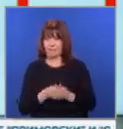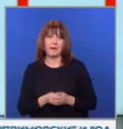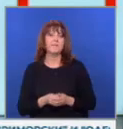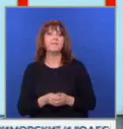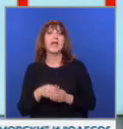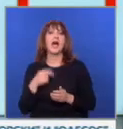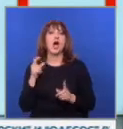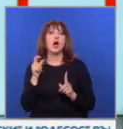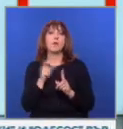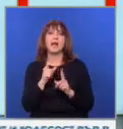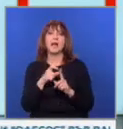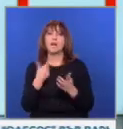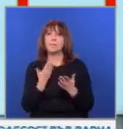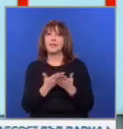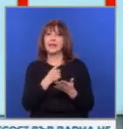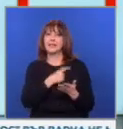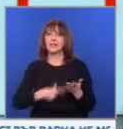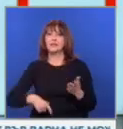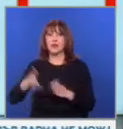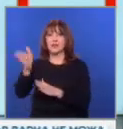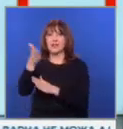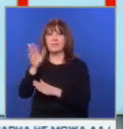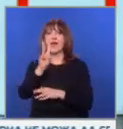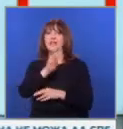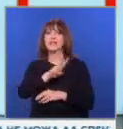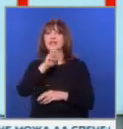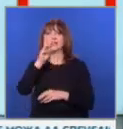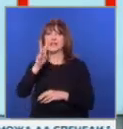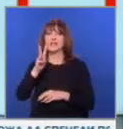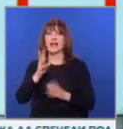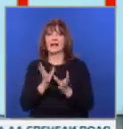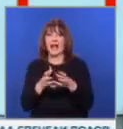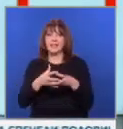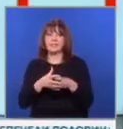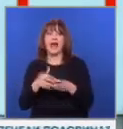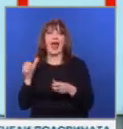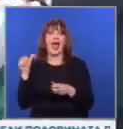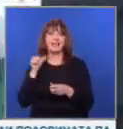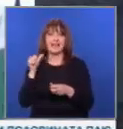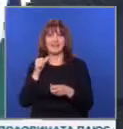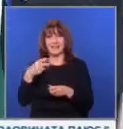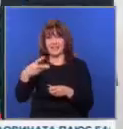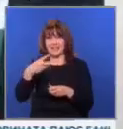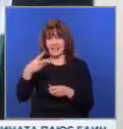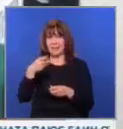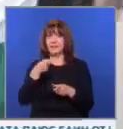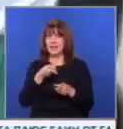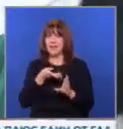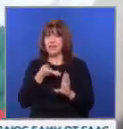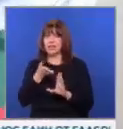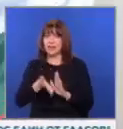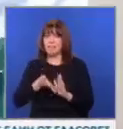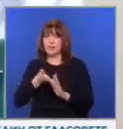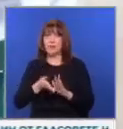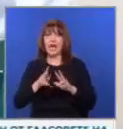Президентът Ромен Радев предаде националния флаг на 33-та полярна експедиция до Антарктида. За трети път антарктиците ще пътуват с